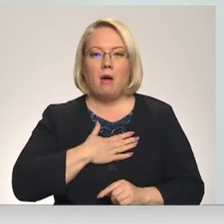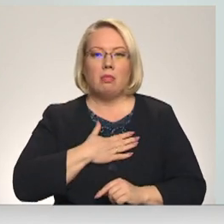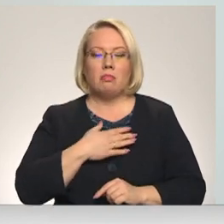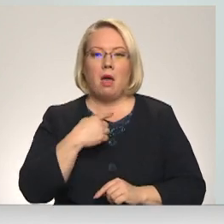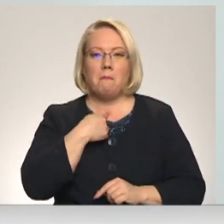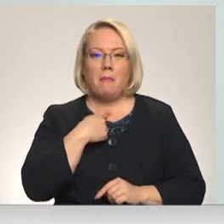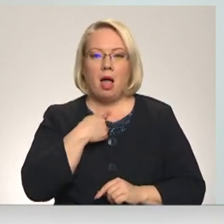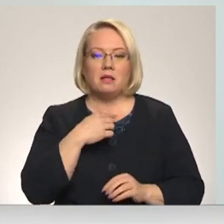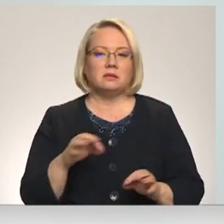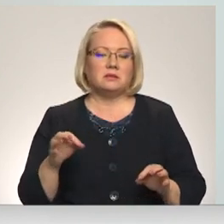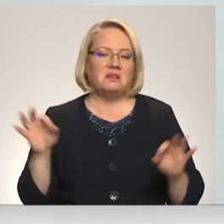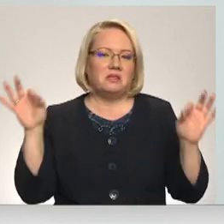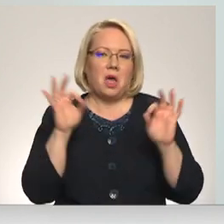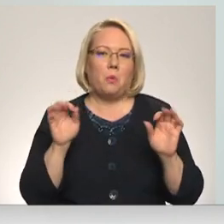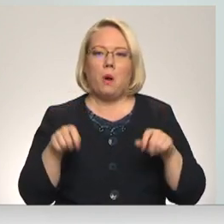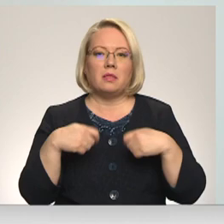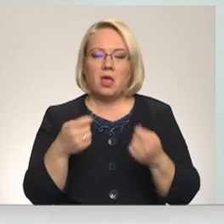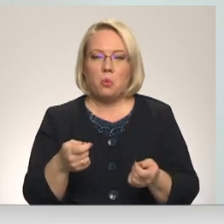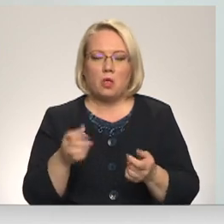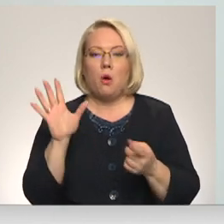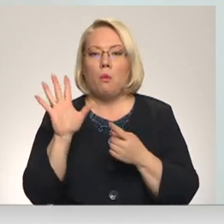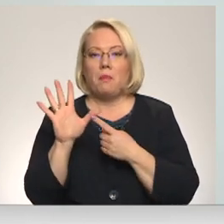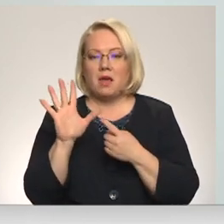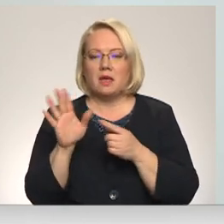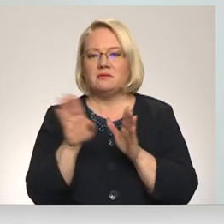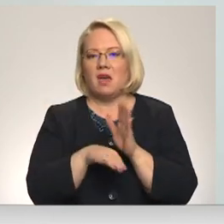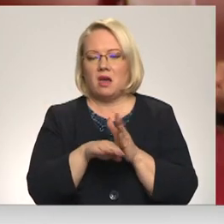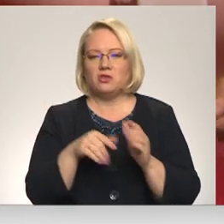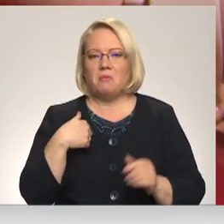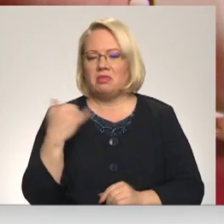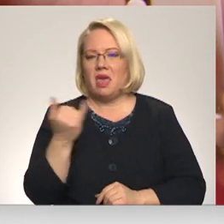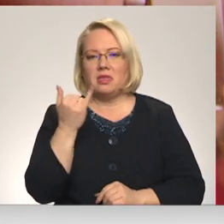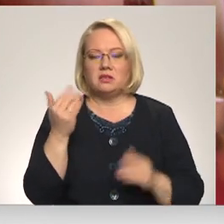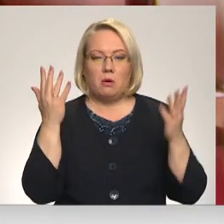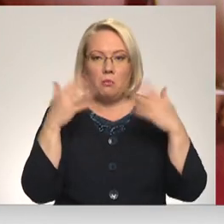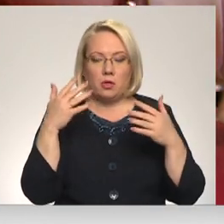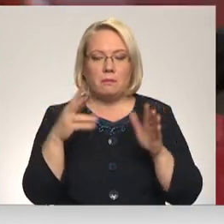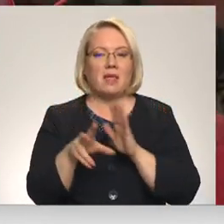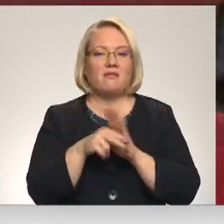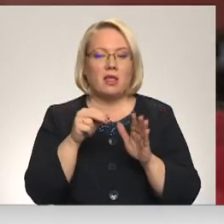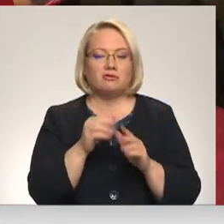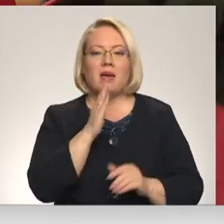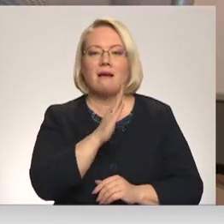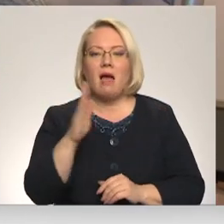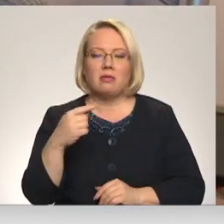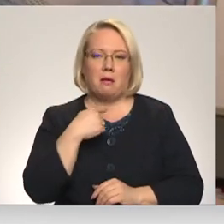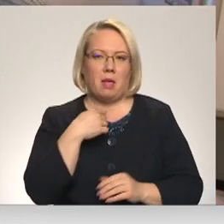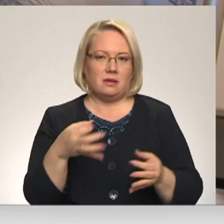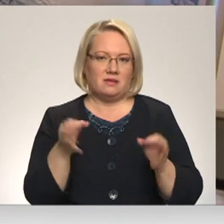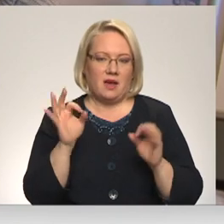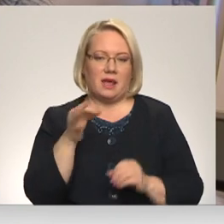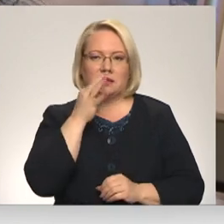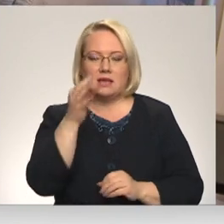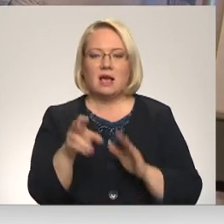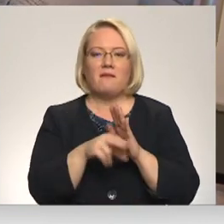neko neietekmē un piektais, man vienkārši neinteresē politika. Taču vēlēšanās katra balss ir svarīga, saka vēlēšana